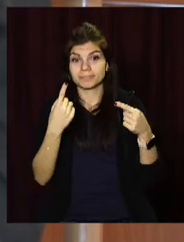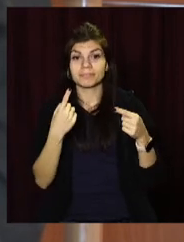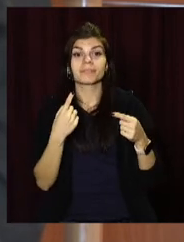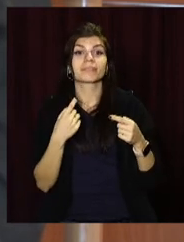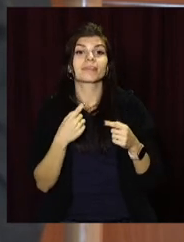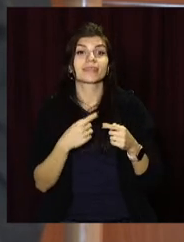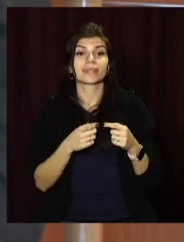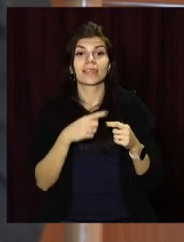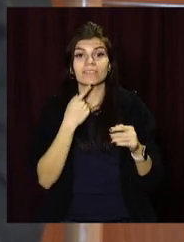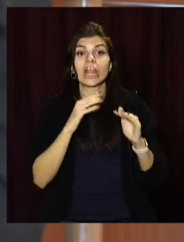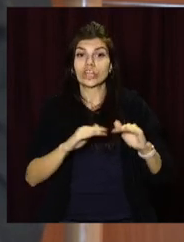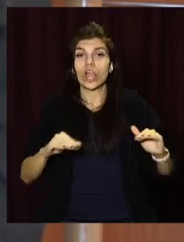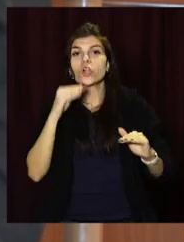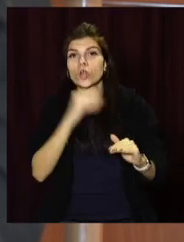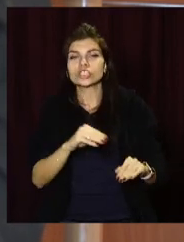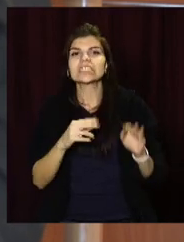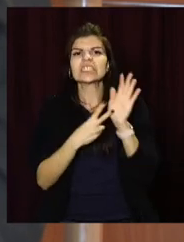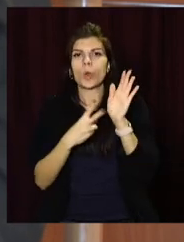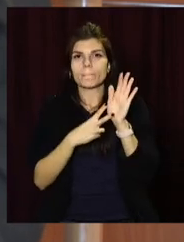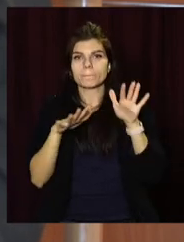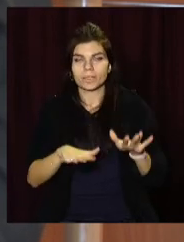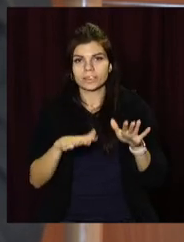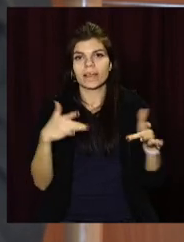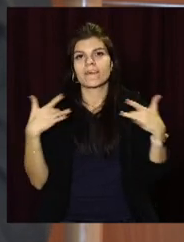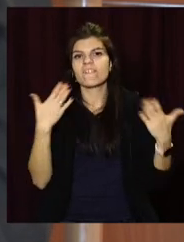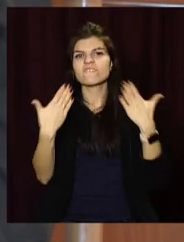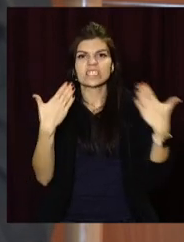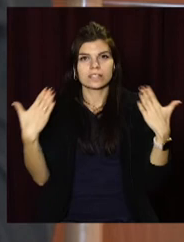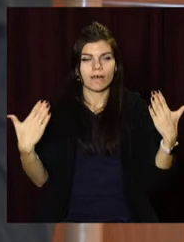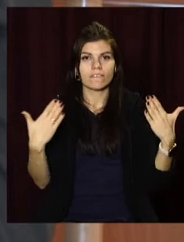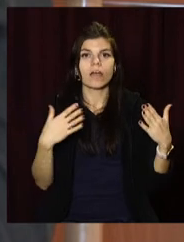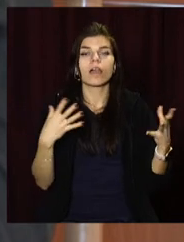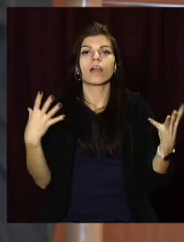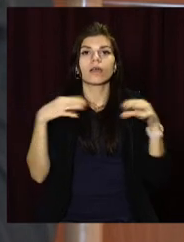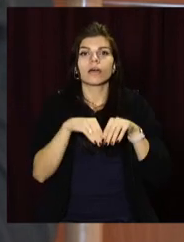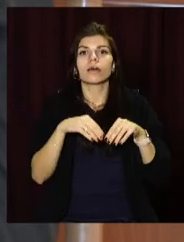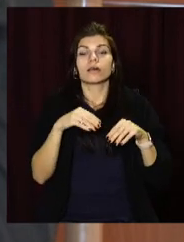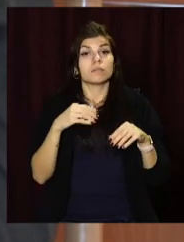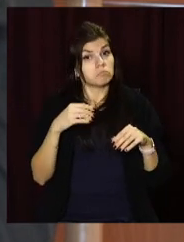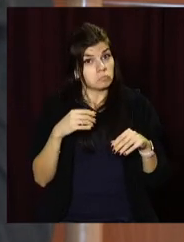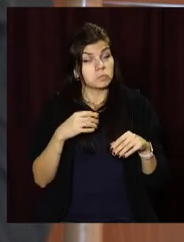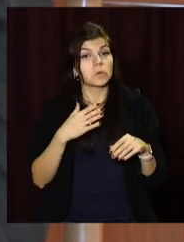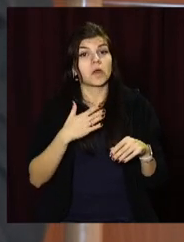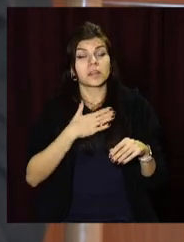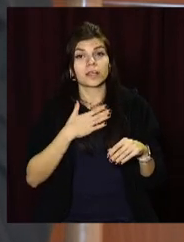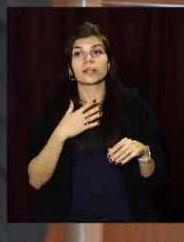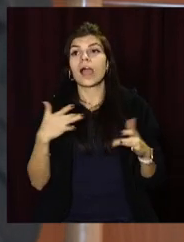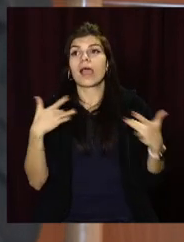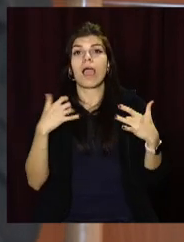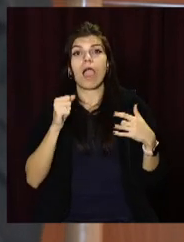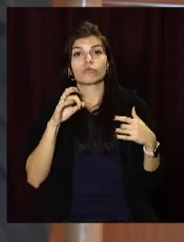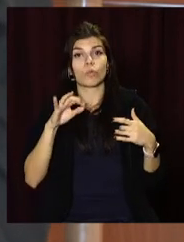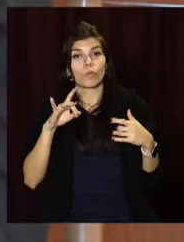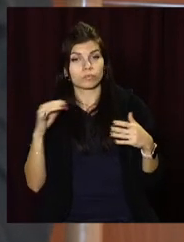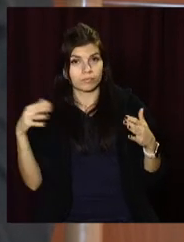України, дитячих, кращих. Вистави працюють разом з досвідченими артистами, наші ліцеїсти. У нас свій